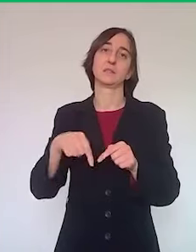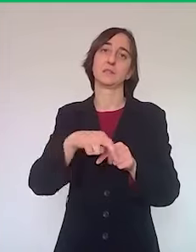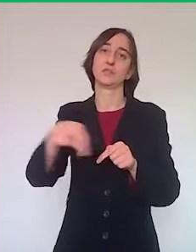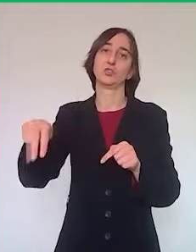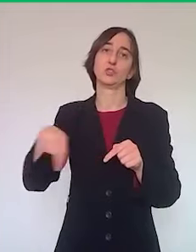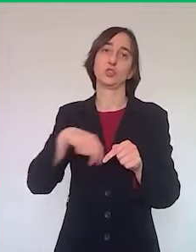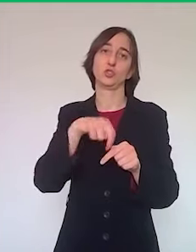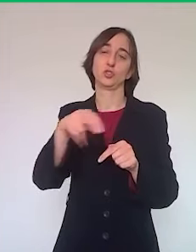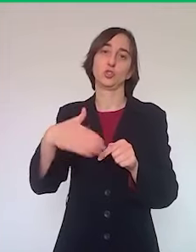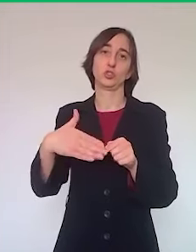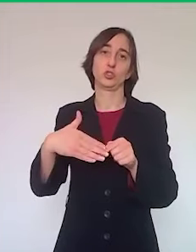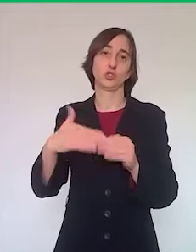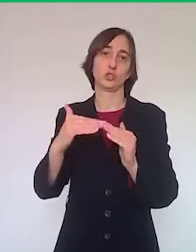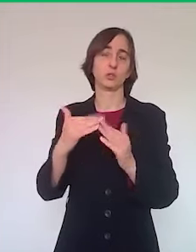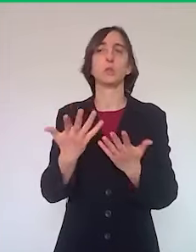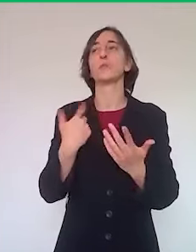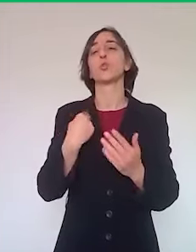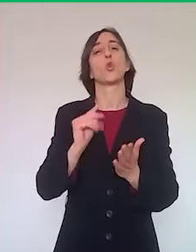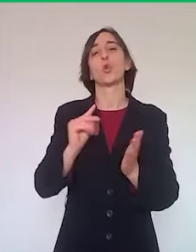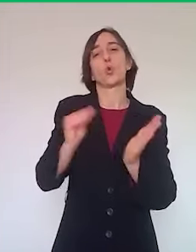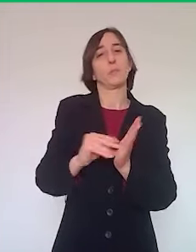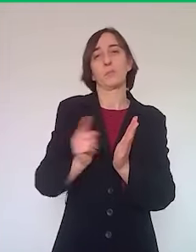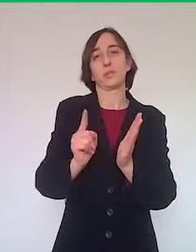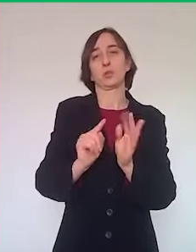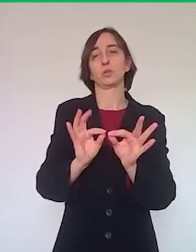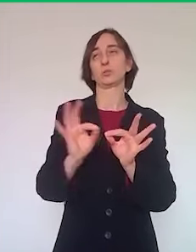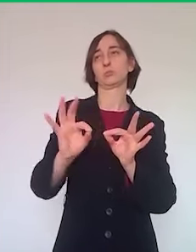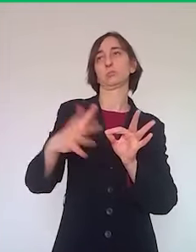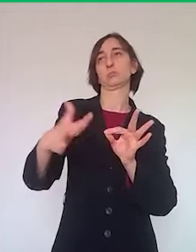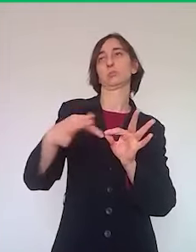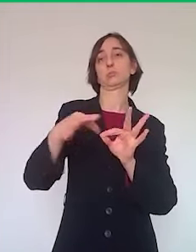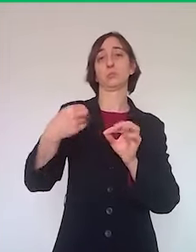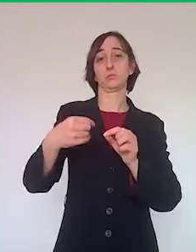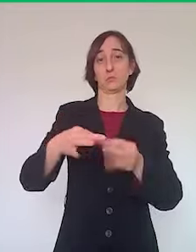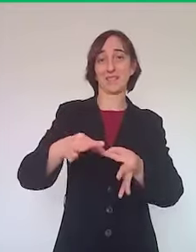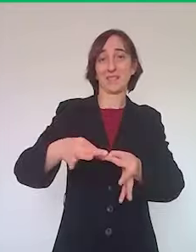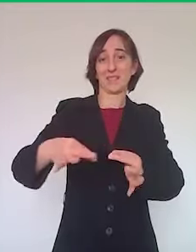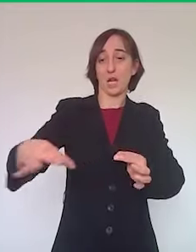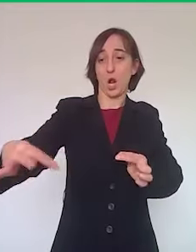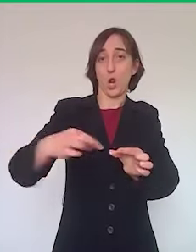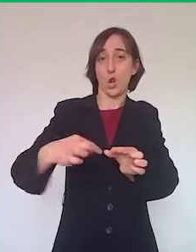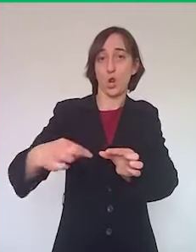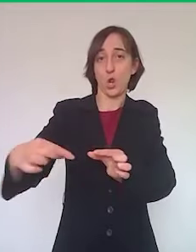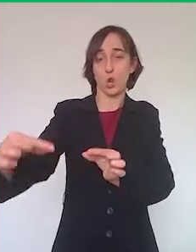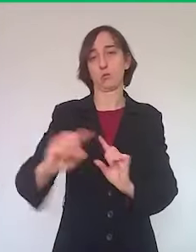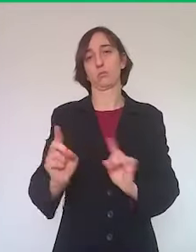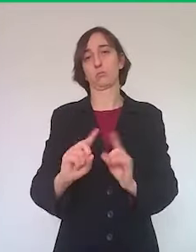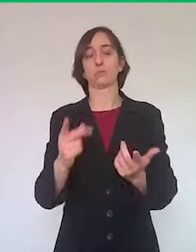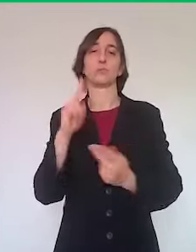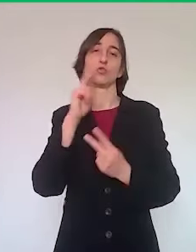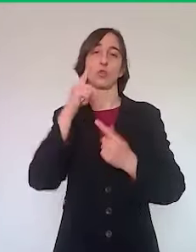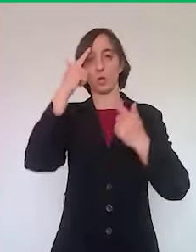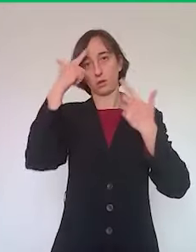Non abbiamo messo un termine di distanza e non si esce mediamente con il reghello perché si tratta di ragionevolezza. Facciamo appello alla